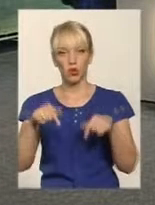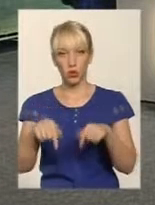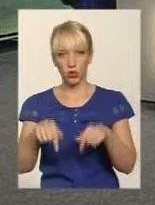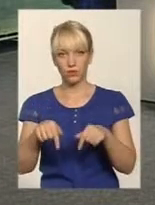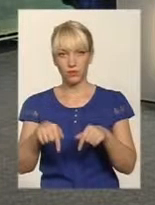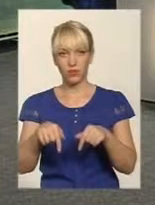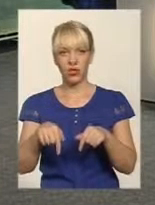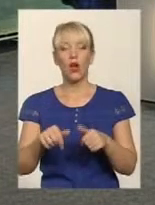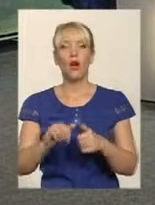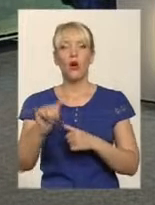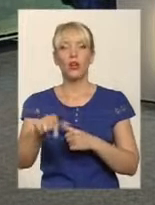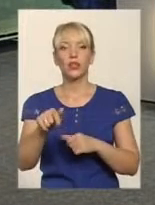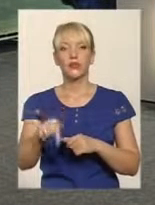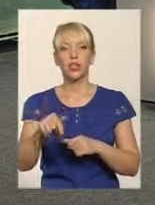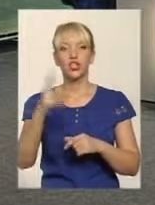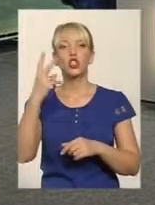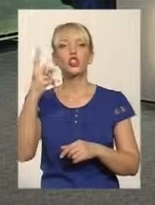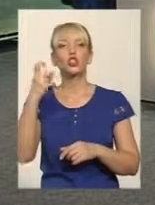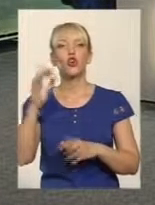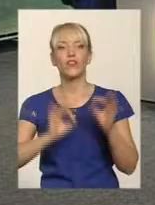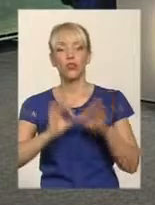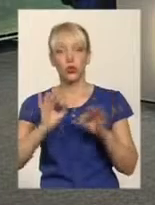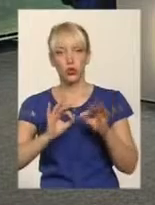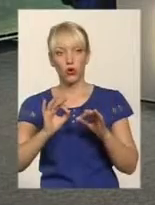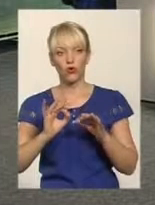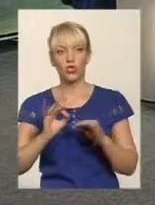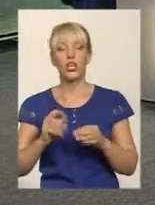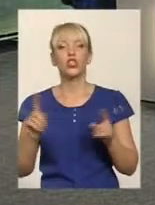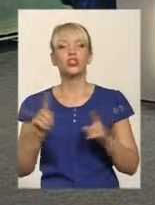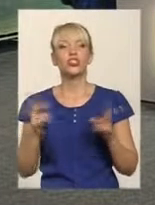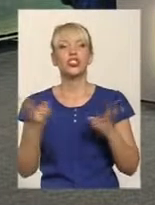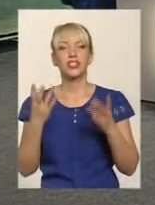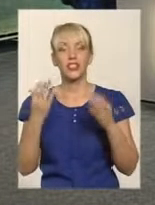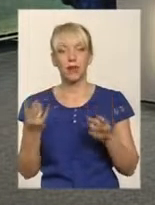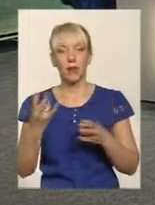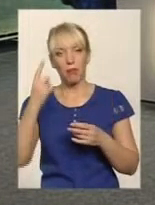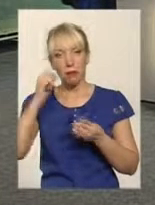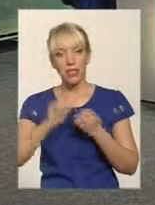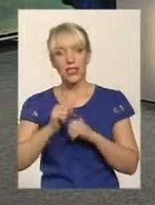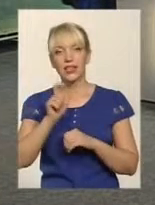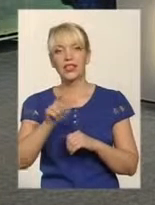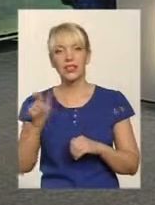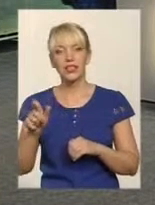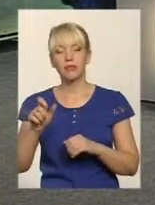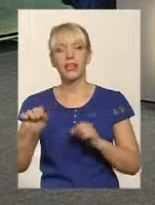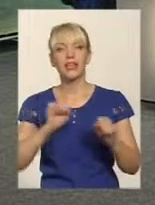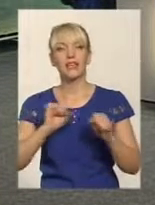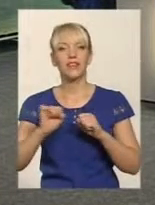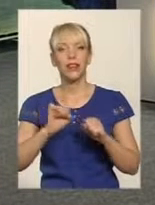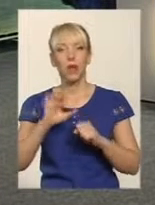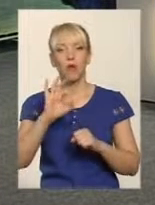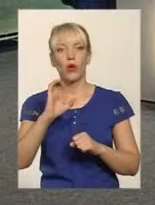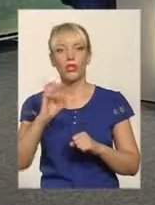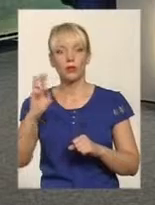тут, окрім тієї 100% згоди мешканців, що ще варто пам'ятати тим керівникам ОСББ,